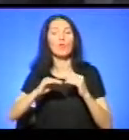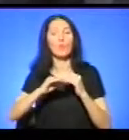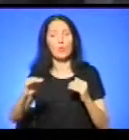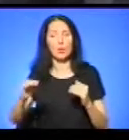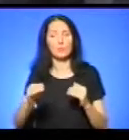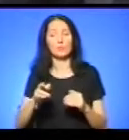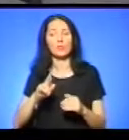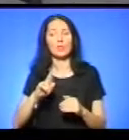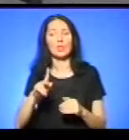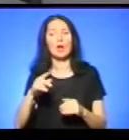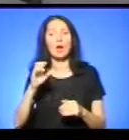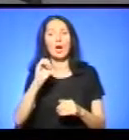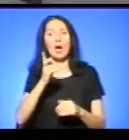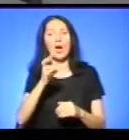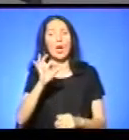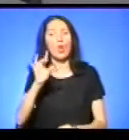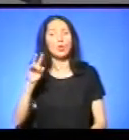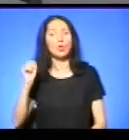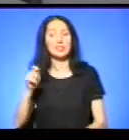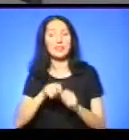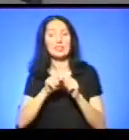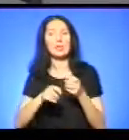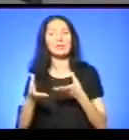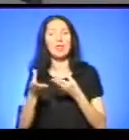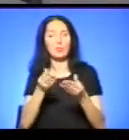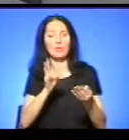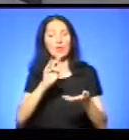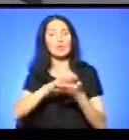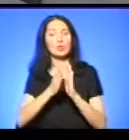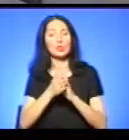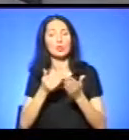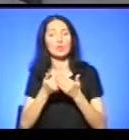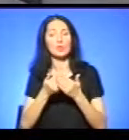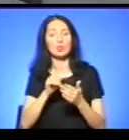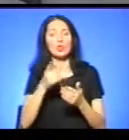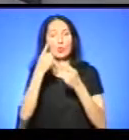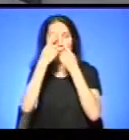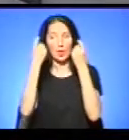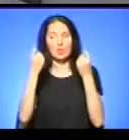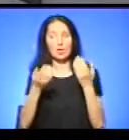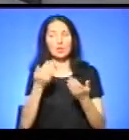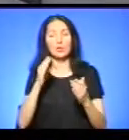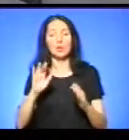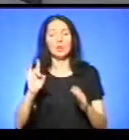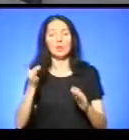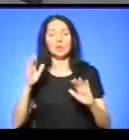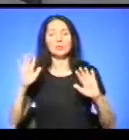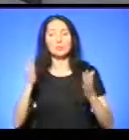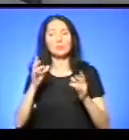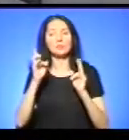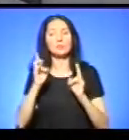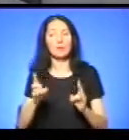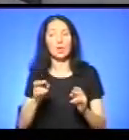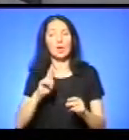екологічна інспекція впливає на ситуацію, скажімо, щоб попереджує ці, а якщо вже в разі сталася біда,